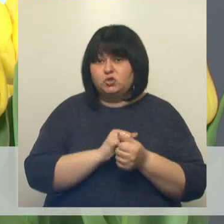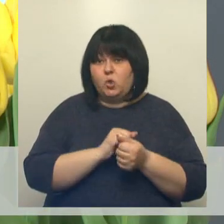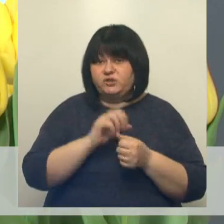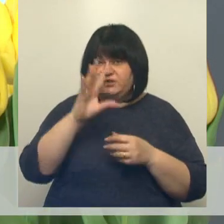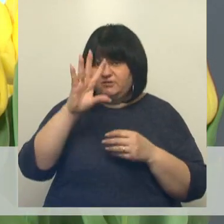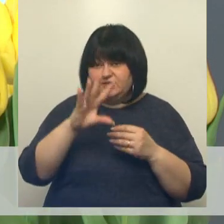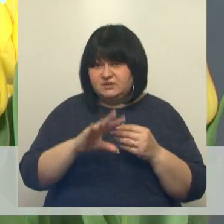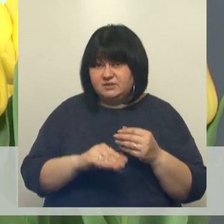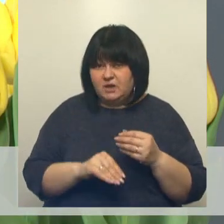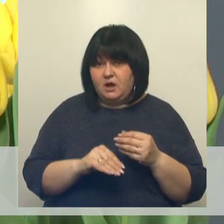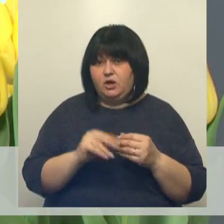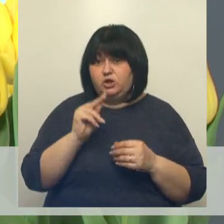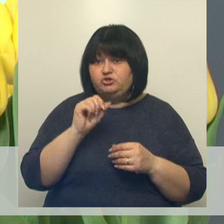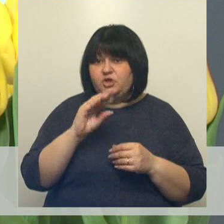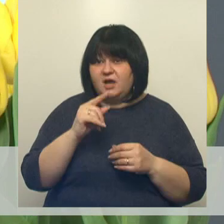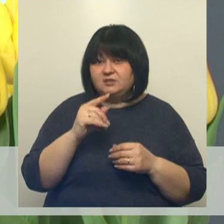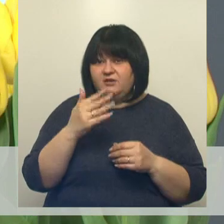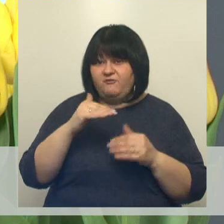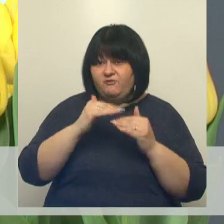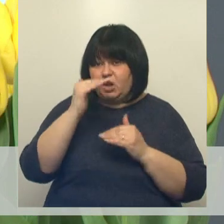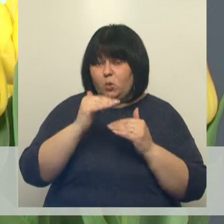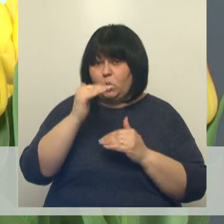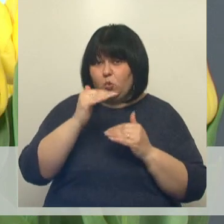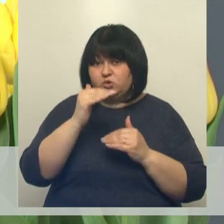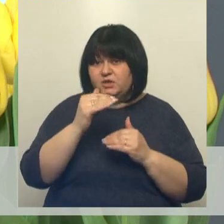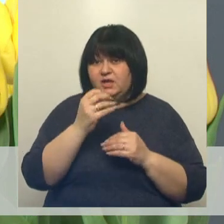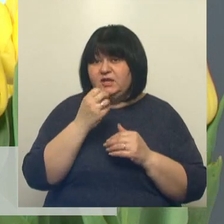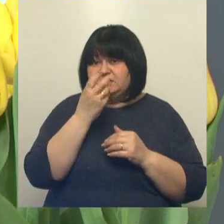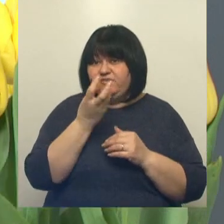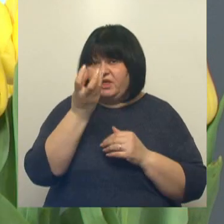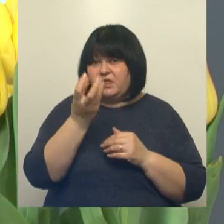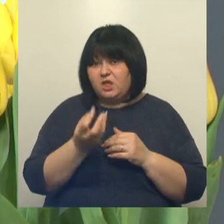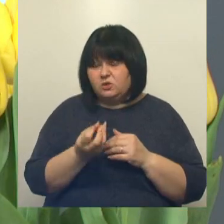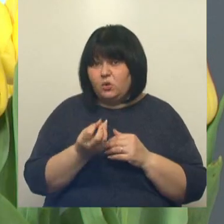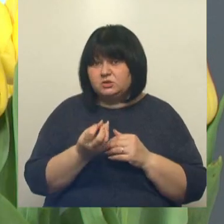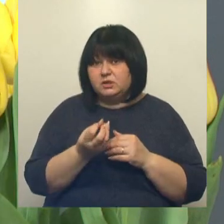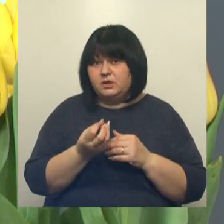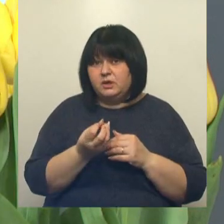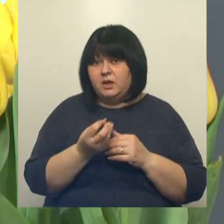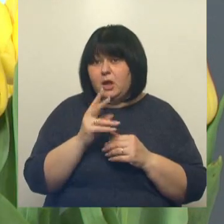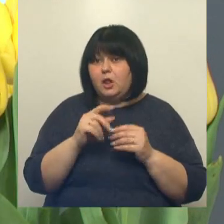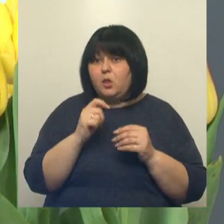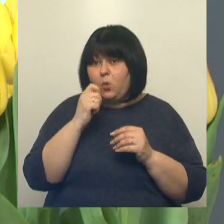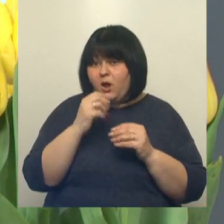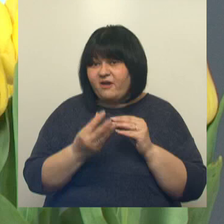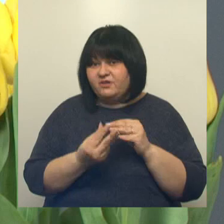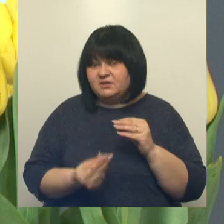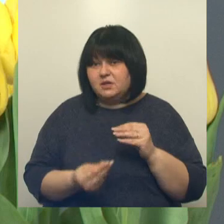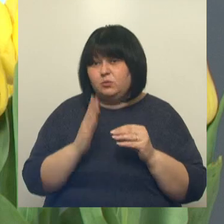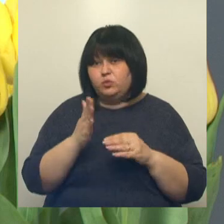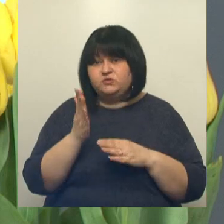часть верхушечная, весь цветонос, и луковица впадет в спячку.